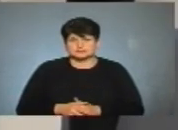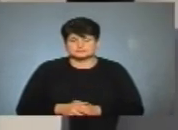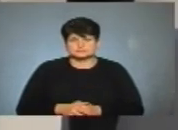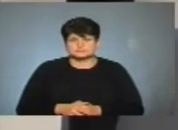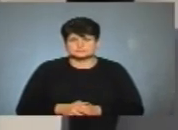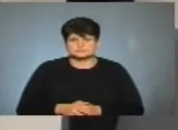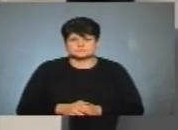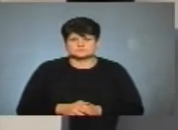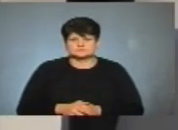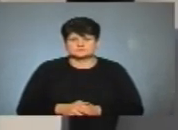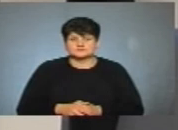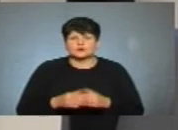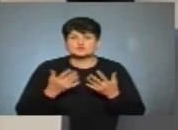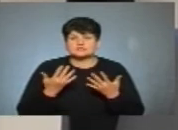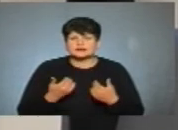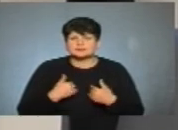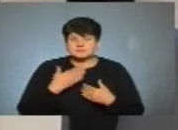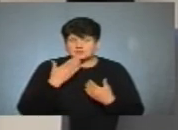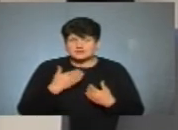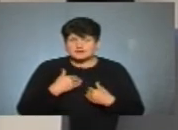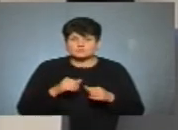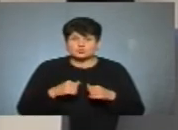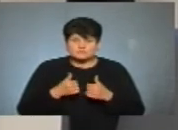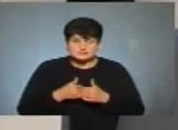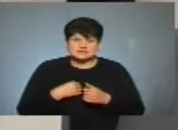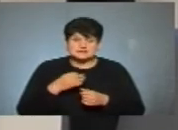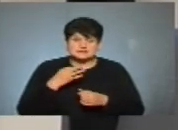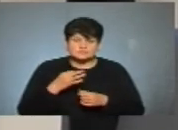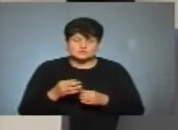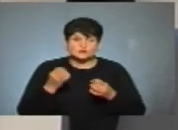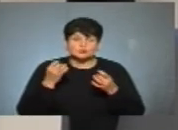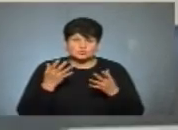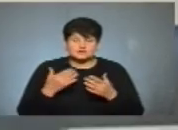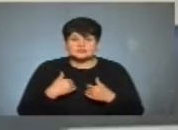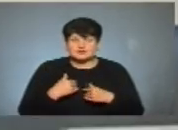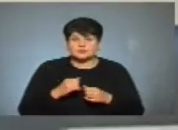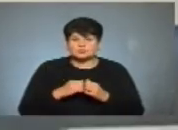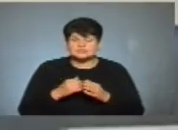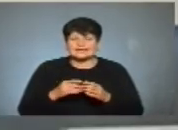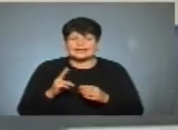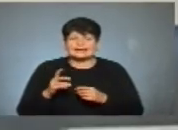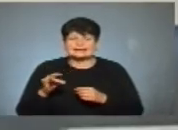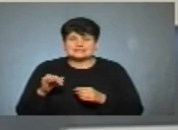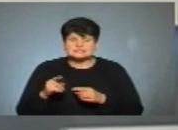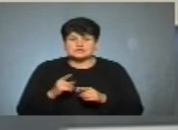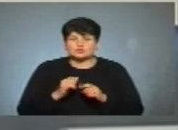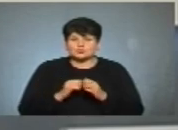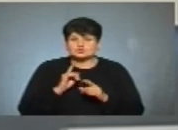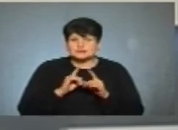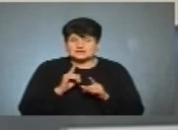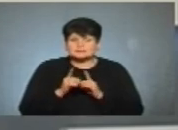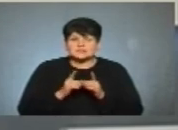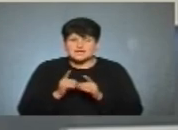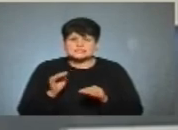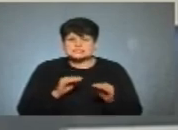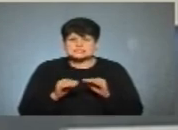Пане Вікторе. Ну, оскільки ви мене питали про комісію, запитали, я сказав про комісію з культури. Справа в тому, що в кожній каденції, кожної ради міняється склад